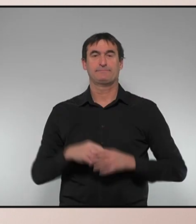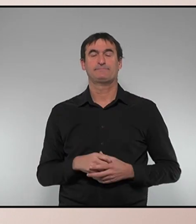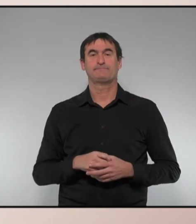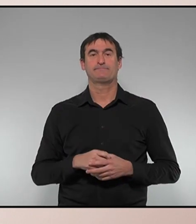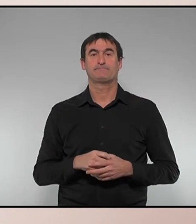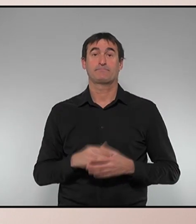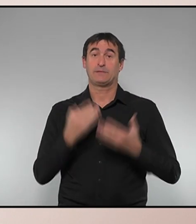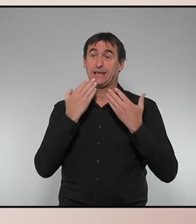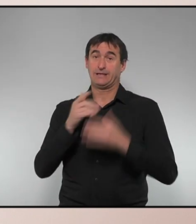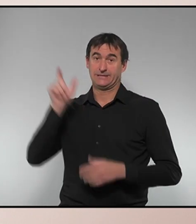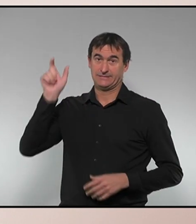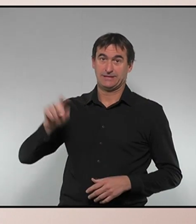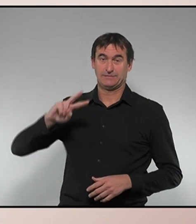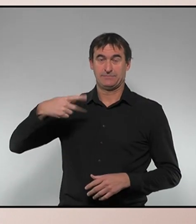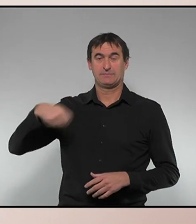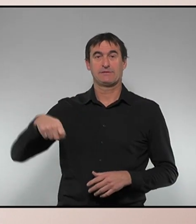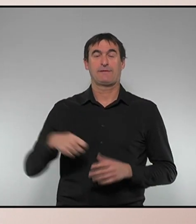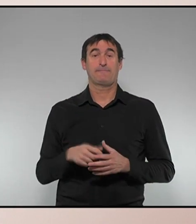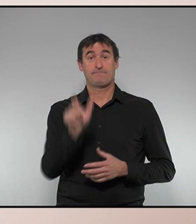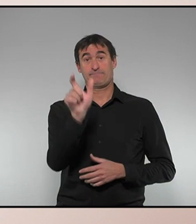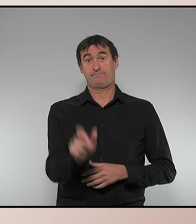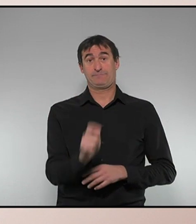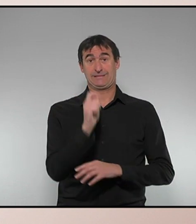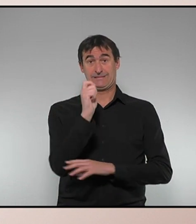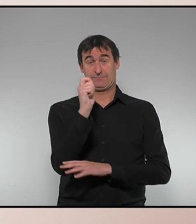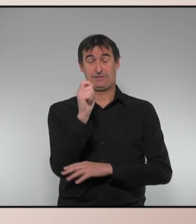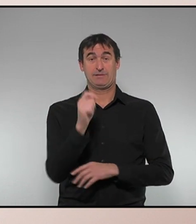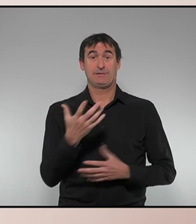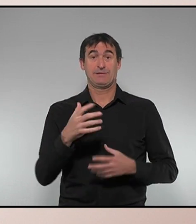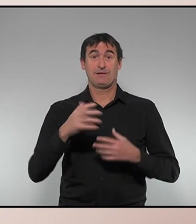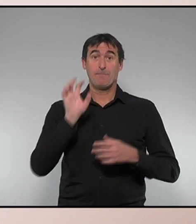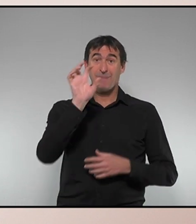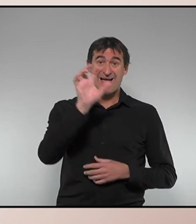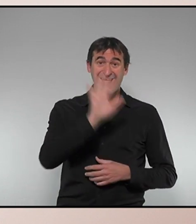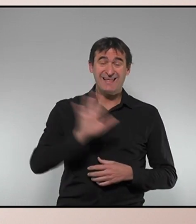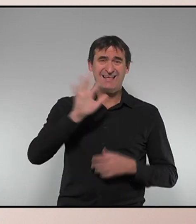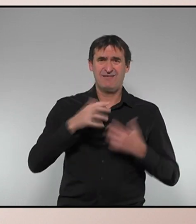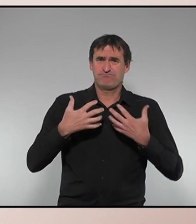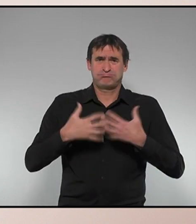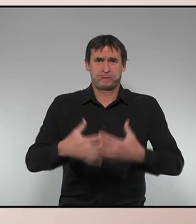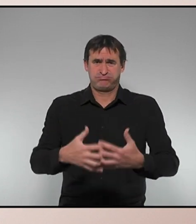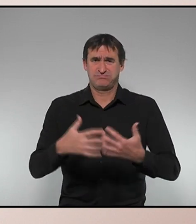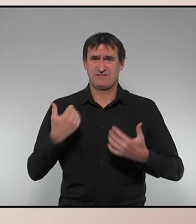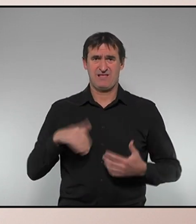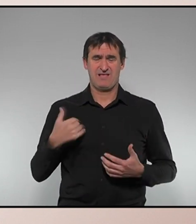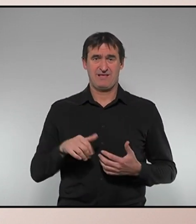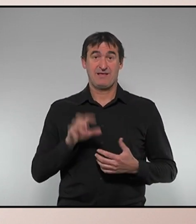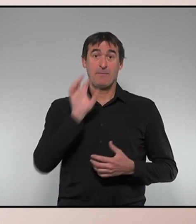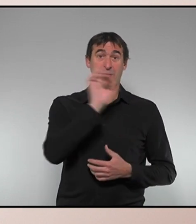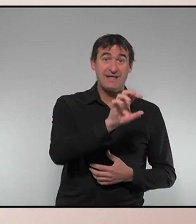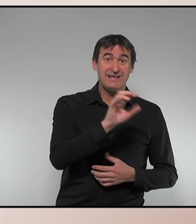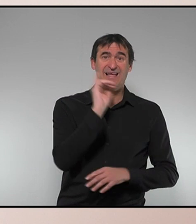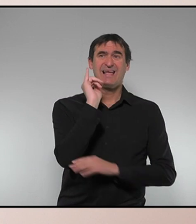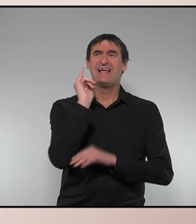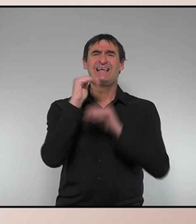Moltes gràcies vicepresidenta. Senyor diputat el país està en marxa. El país i totes les institucions i també el